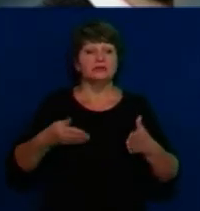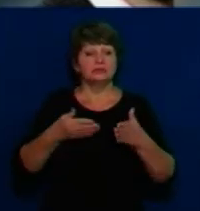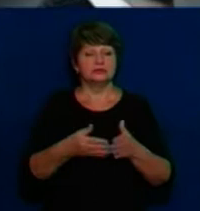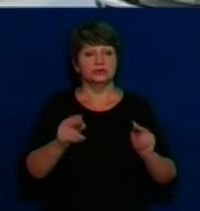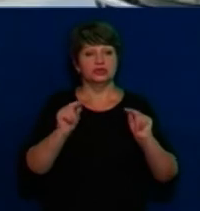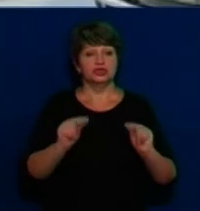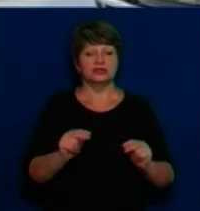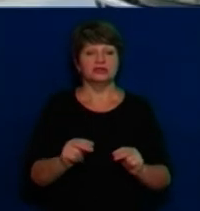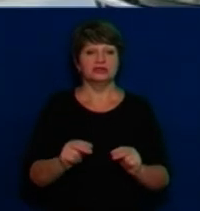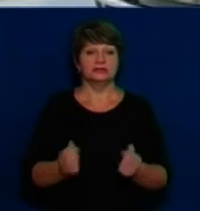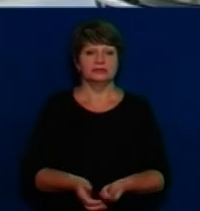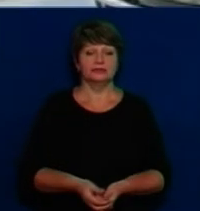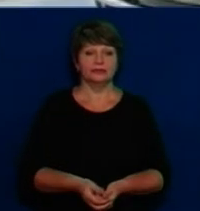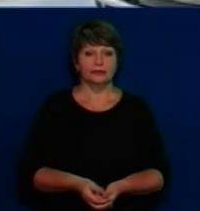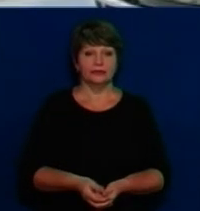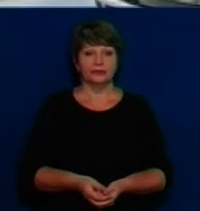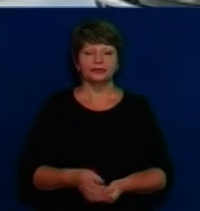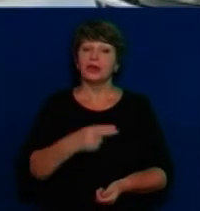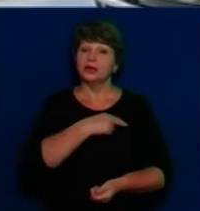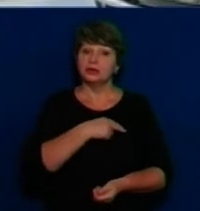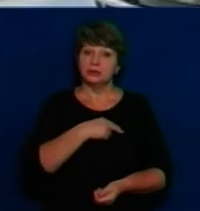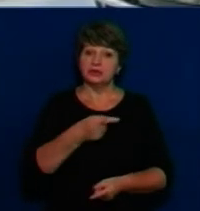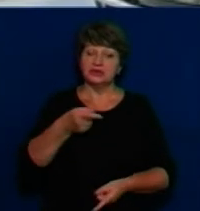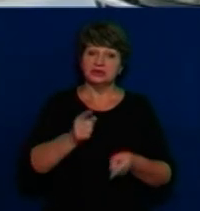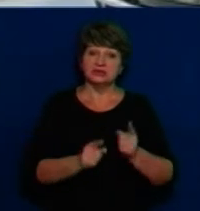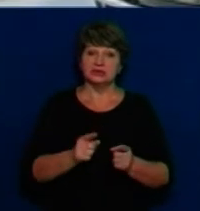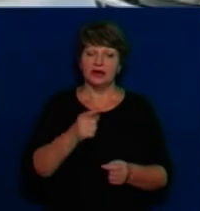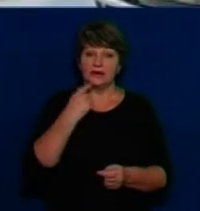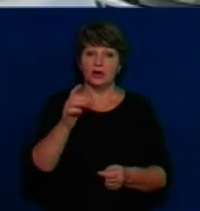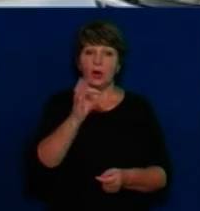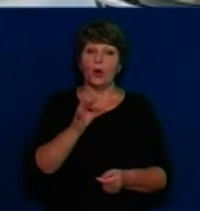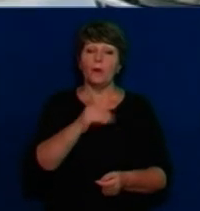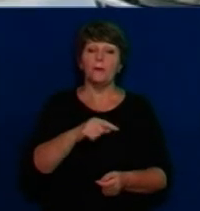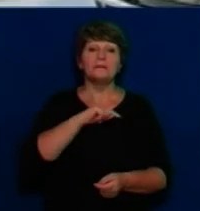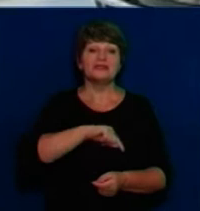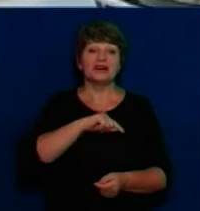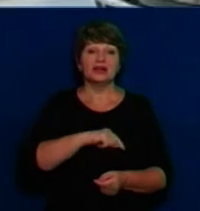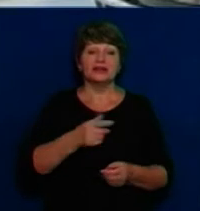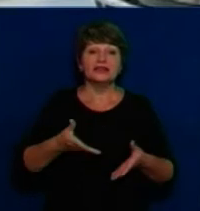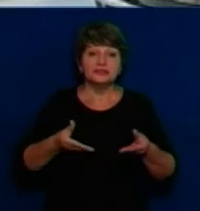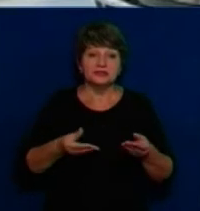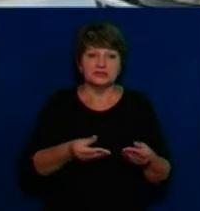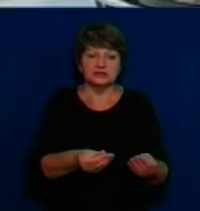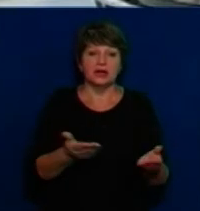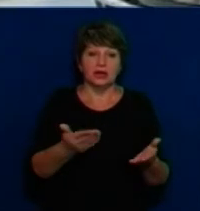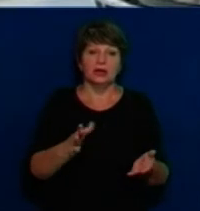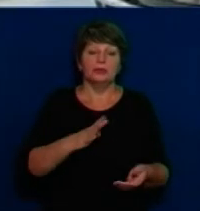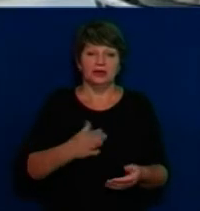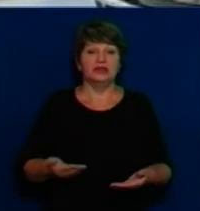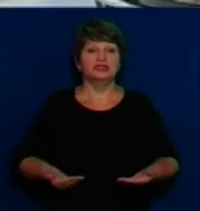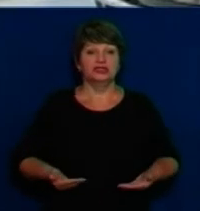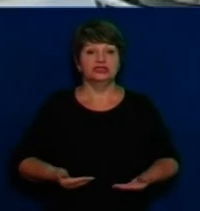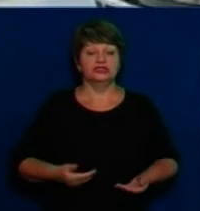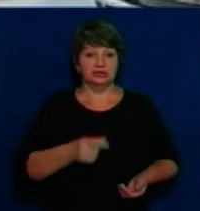громади. Отже, депутат справді говорить про психологічний тиск, який на нього вчинили жителі села Яблунів, Сканівщини,